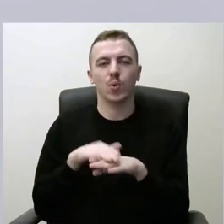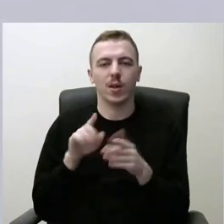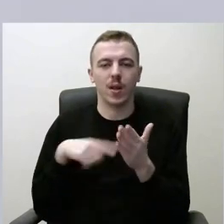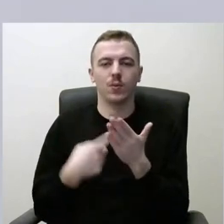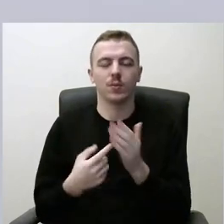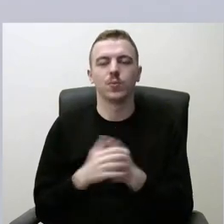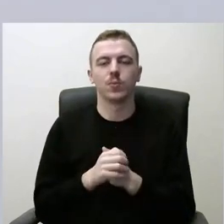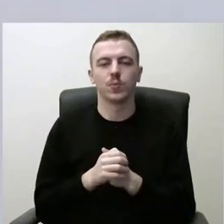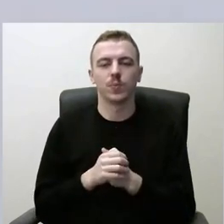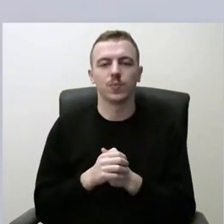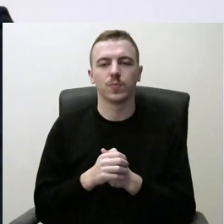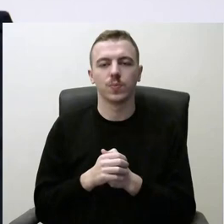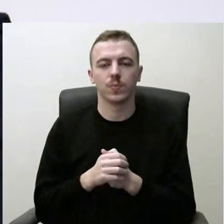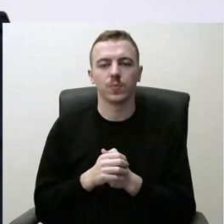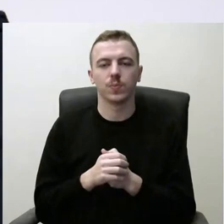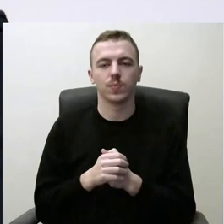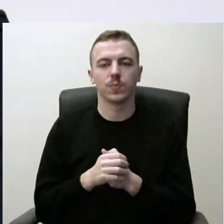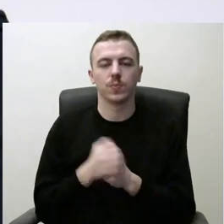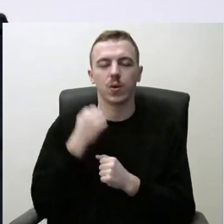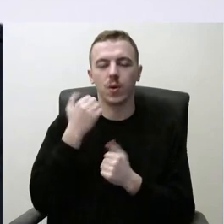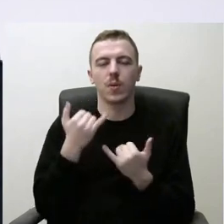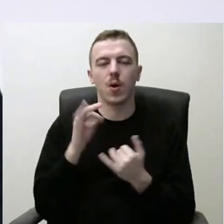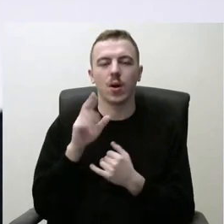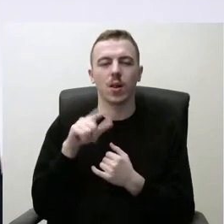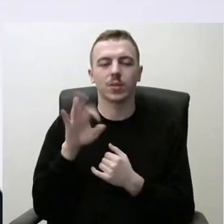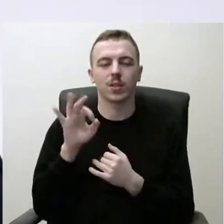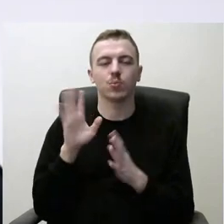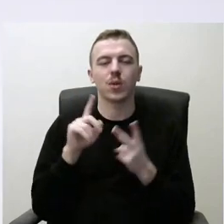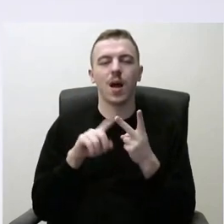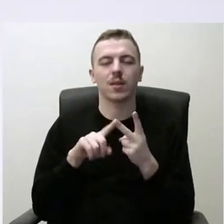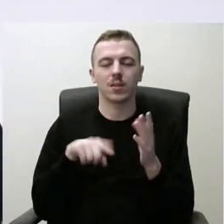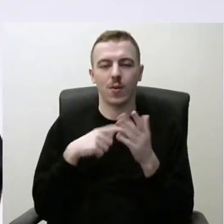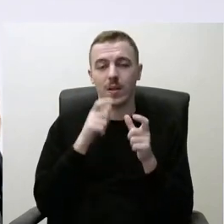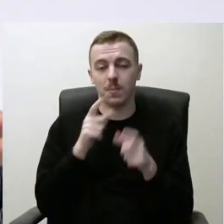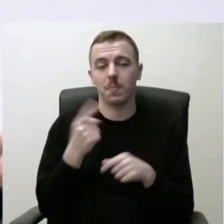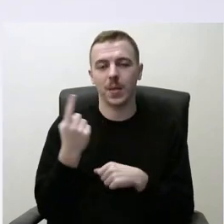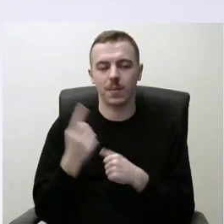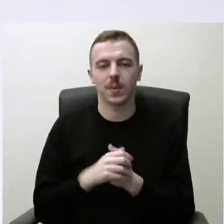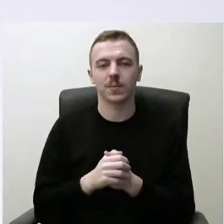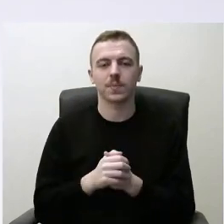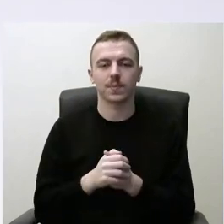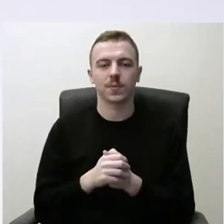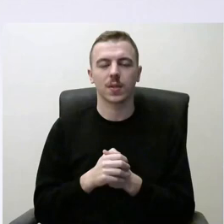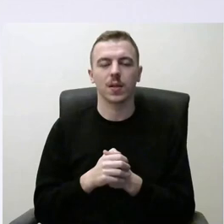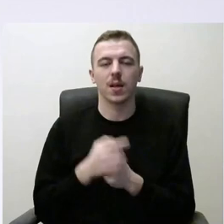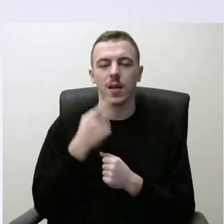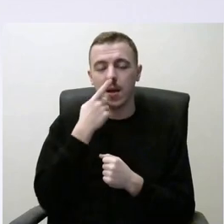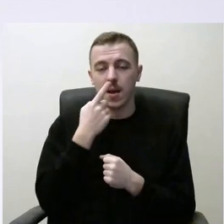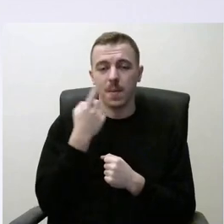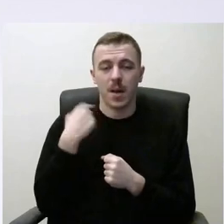yra iškilę savivaldai. Dėkuoju, ponia Arlaus, kai jūs dabar atsakysite pirmas. Praėjusiais metais